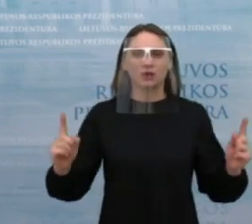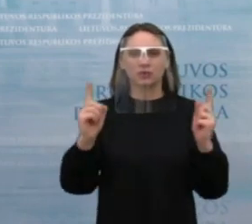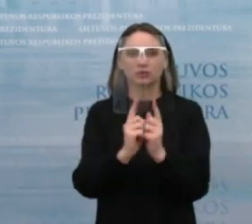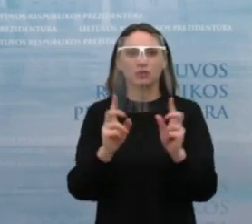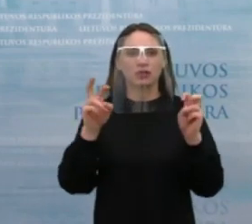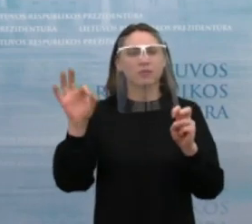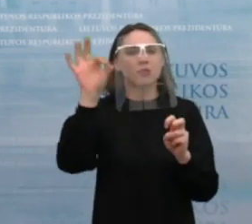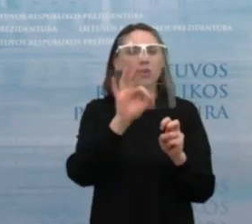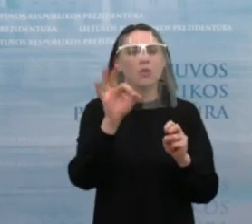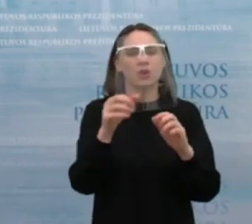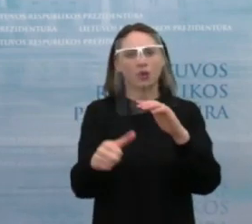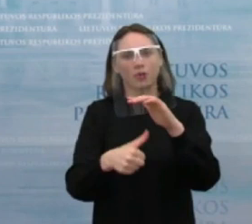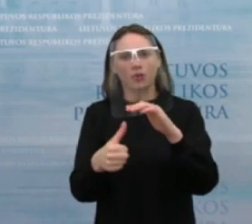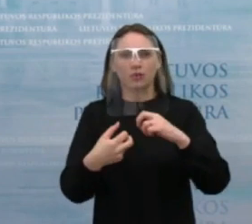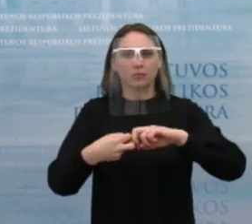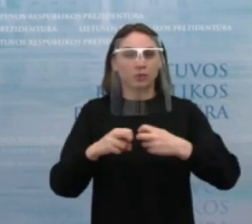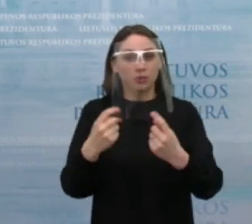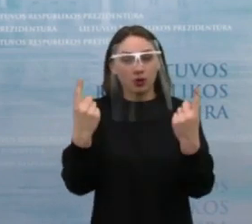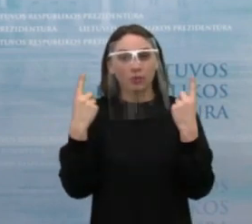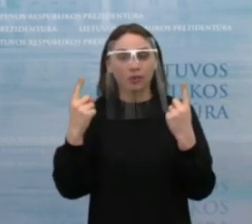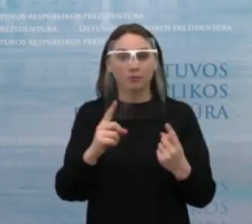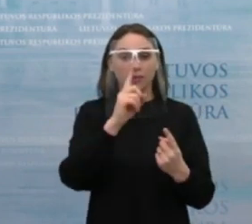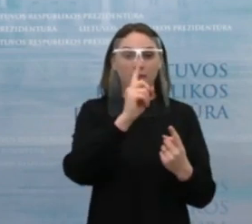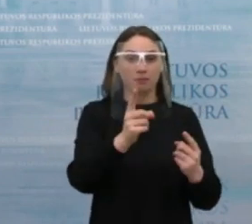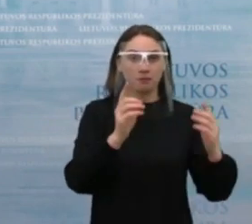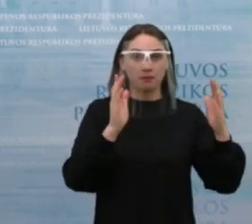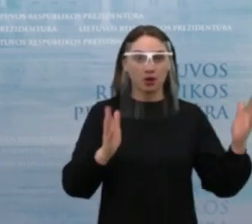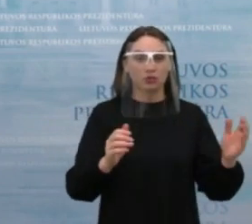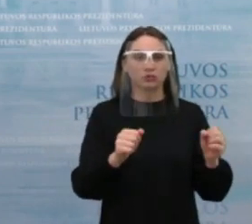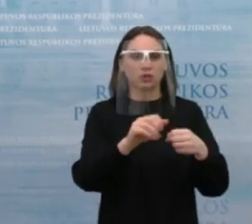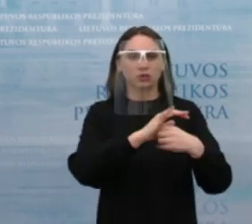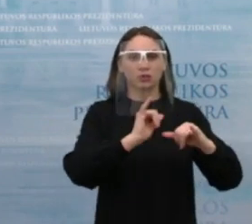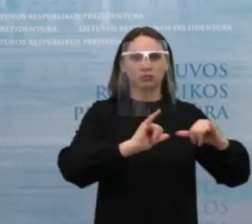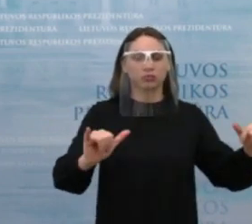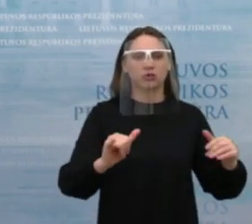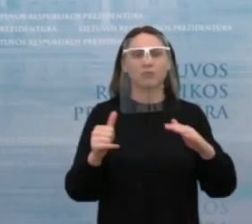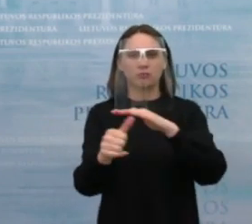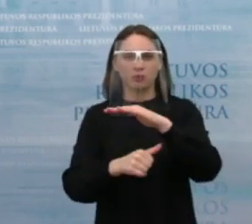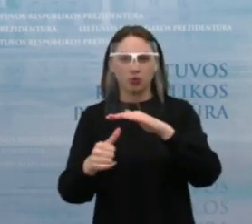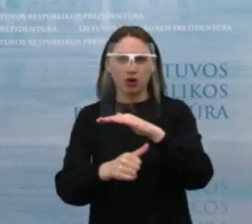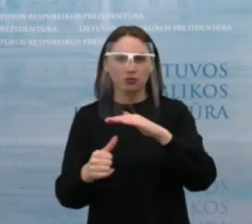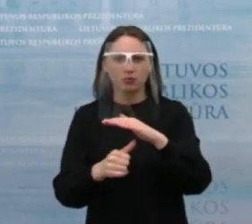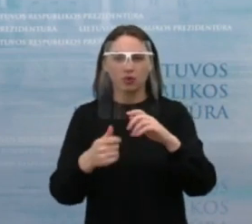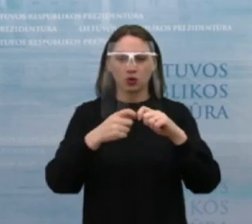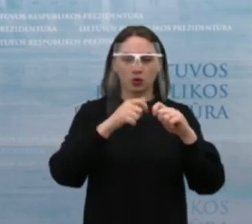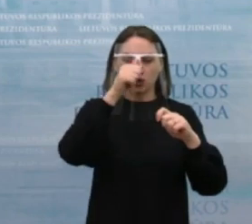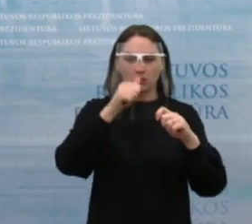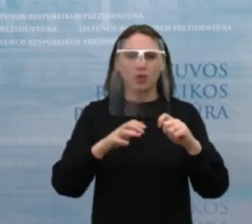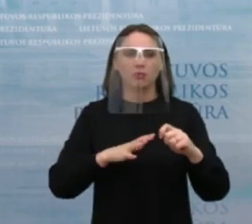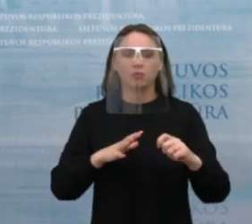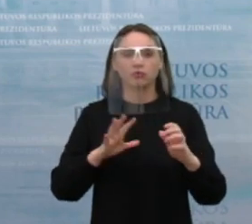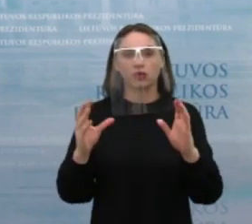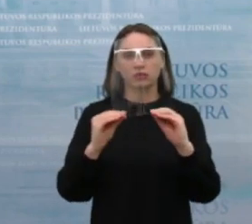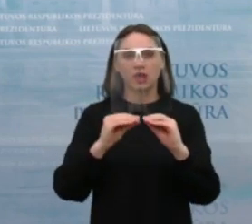problemai. Žinome faktą, kad per praėjusius metus pandemijos laikotarpiu nedarbo lygis Lietuvoje gruodžių mėnesį pasiekė